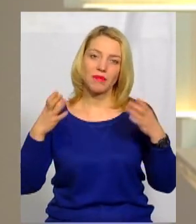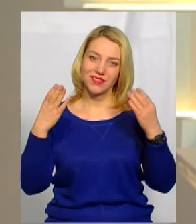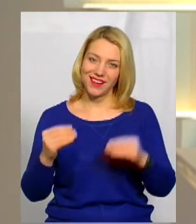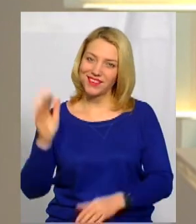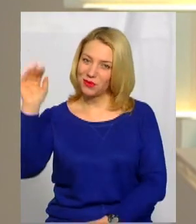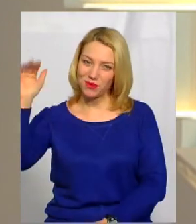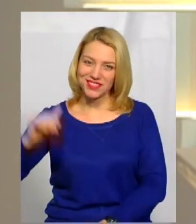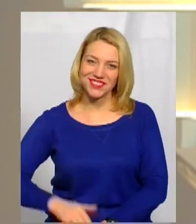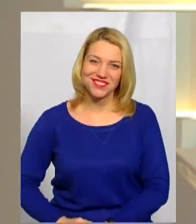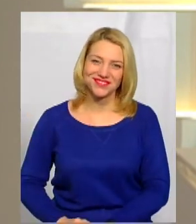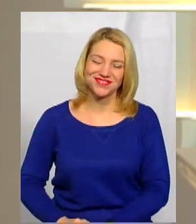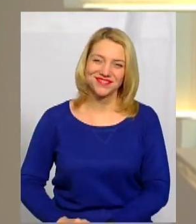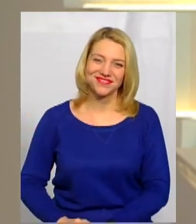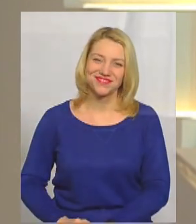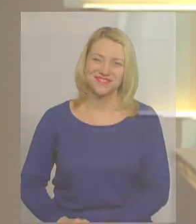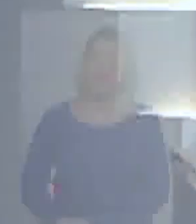На все добре.